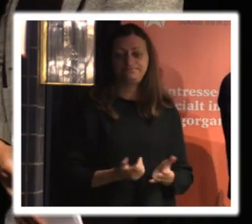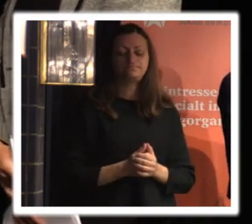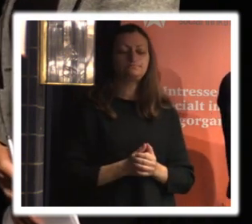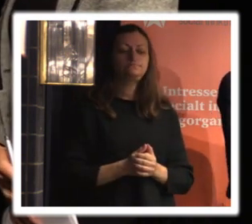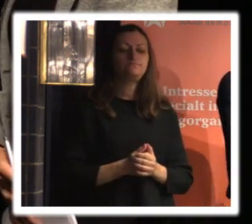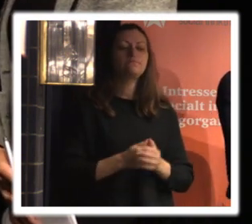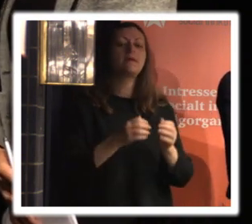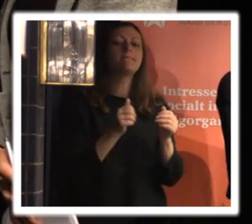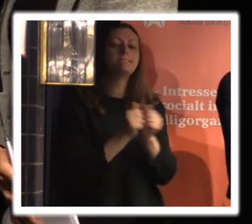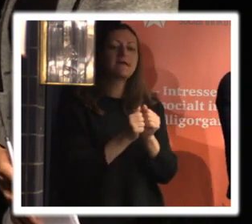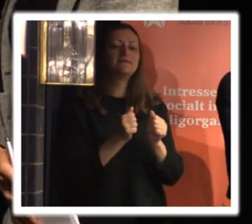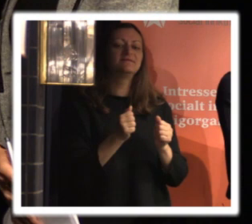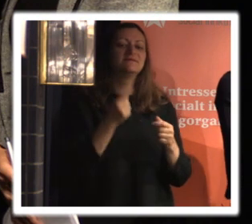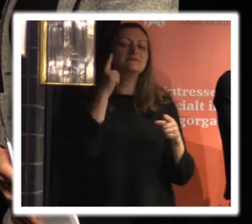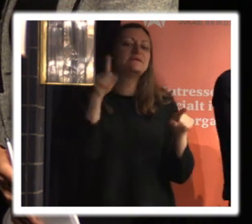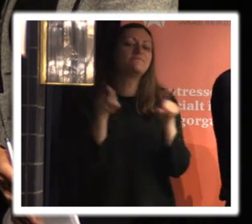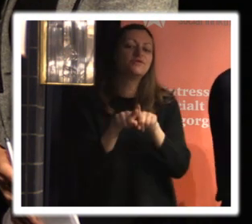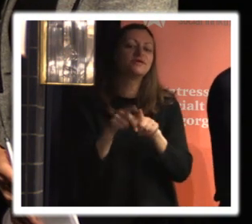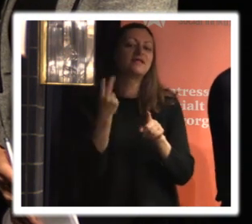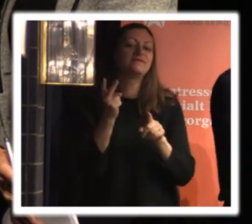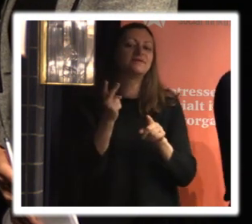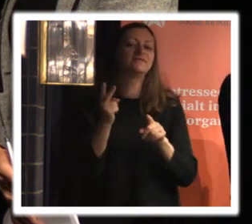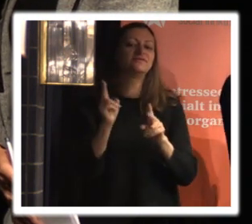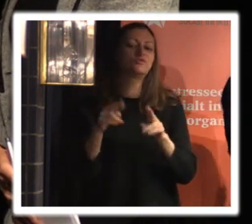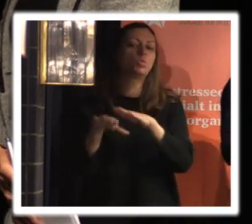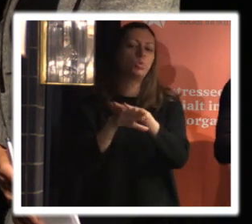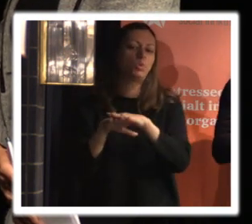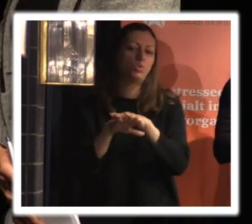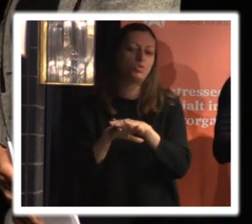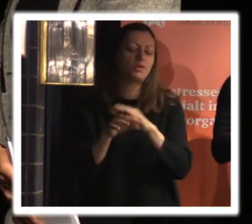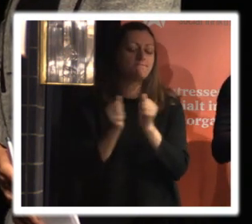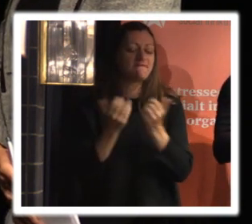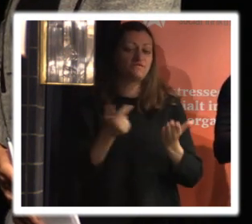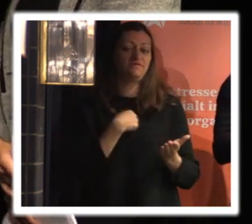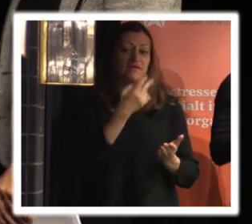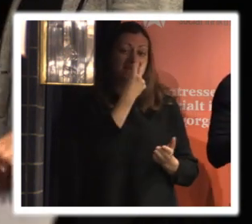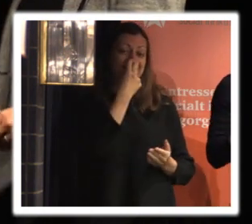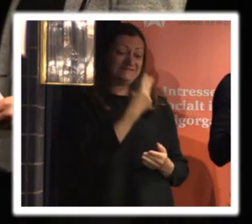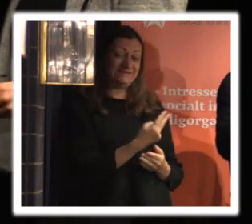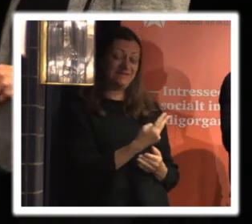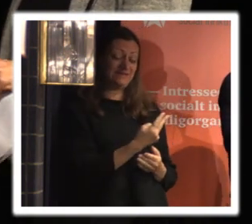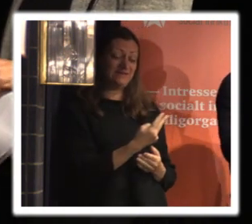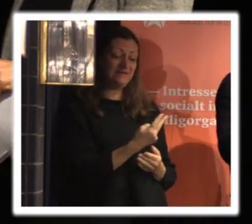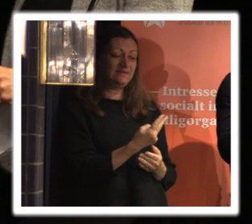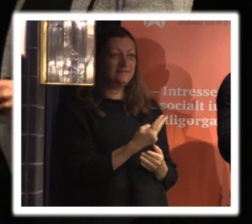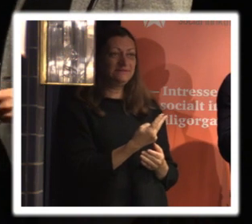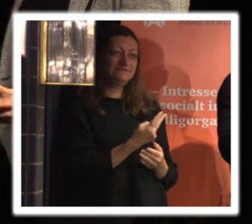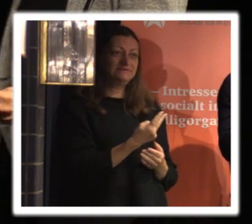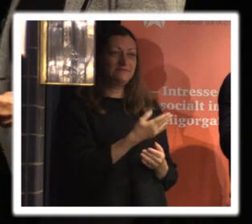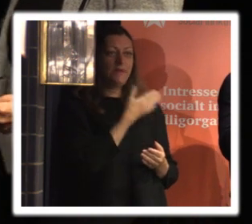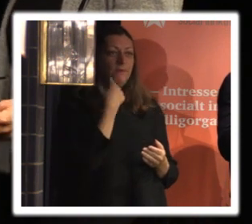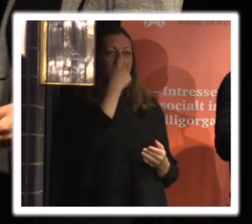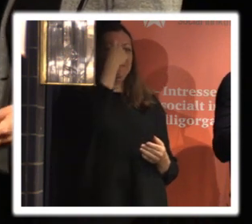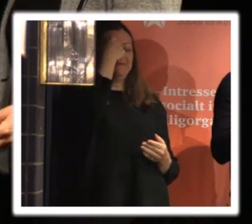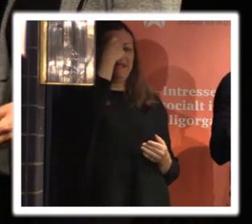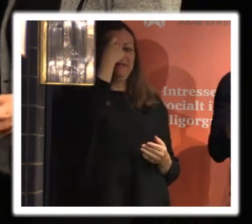men samtycket är ju också en annan sån grund men nu alltså vad man kan se att det man tänker inte man har liksom inte riktigt tänkt